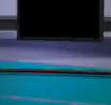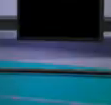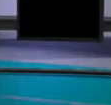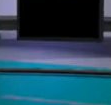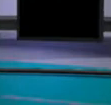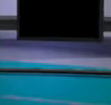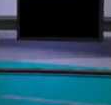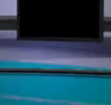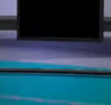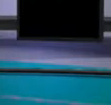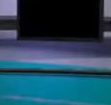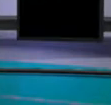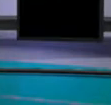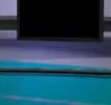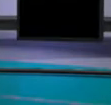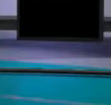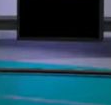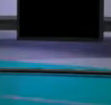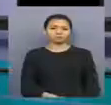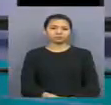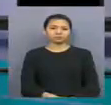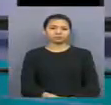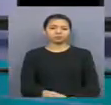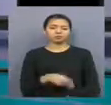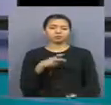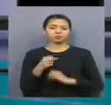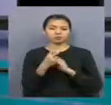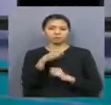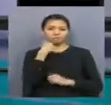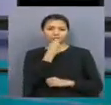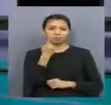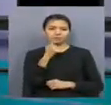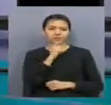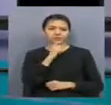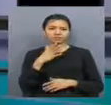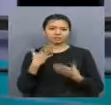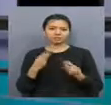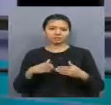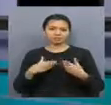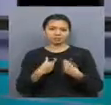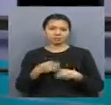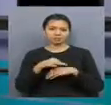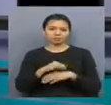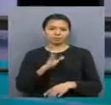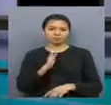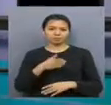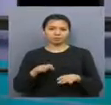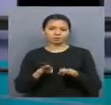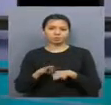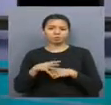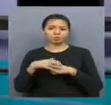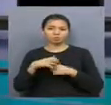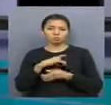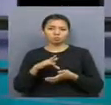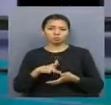2013 жылдан бері Құркүйіғайның екінші жексенбісі елімізде ұтпасы көні тойланады. Осыған орай көшет